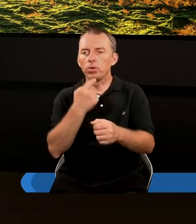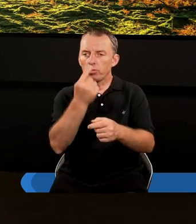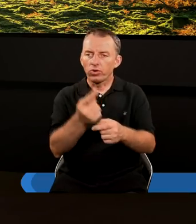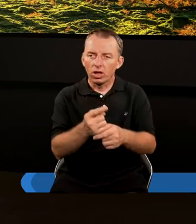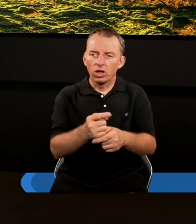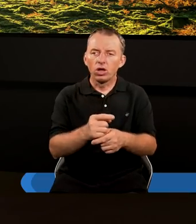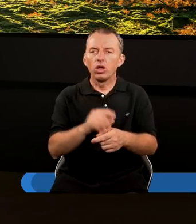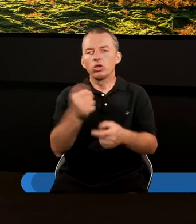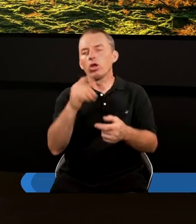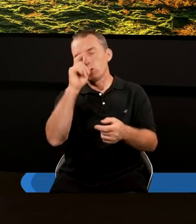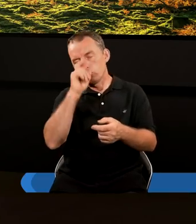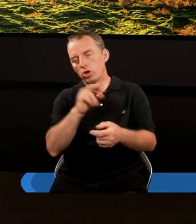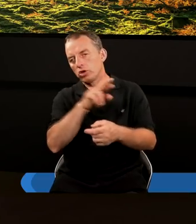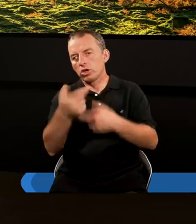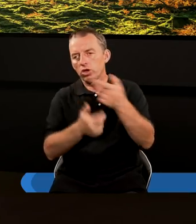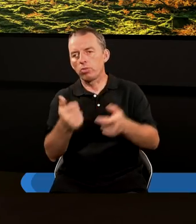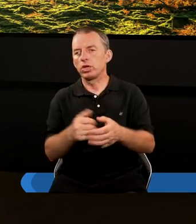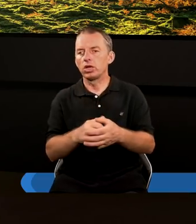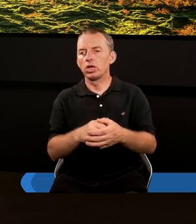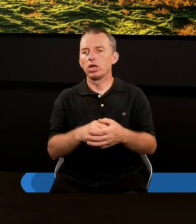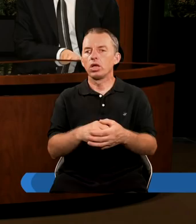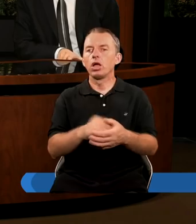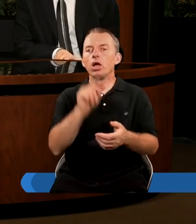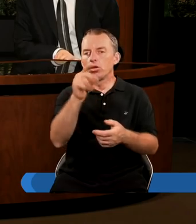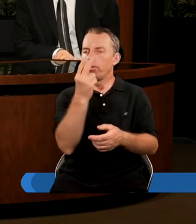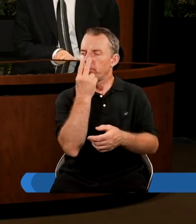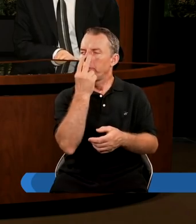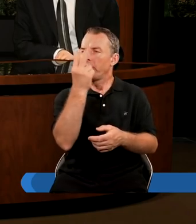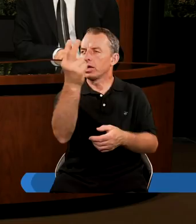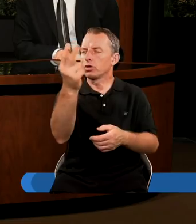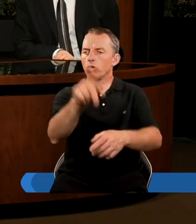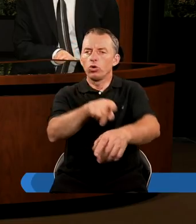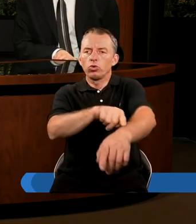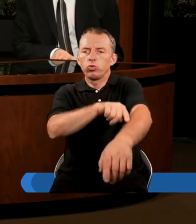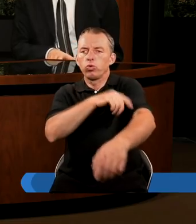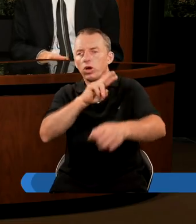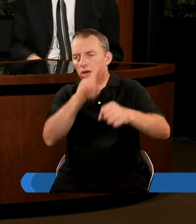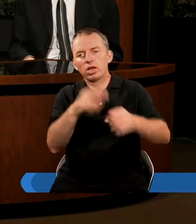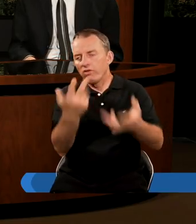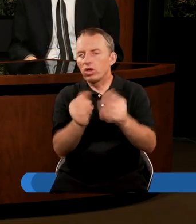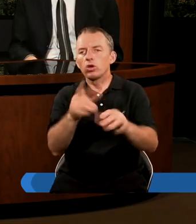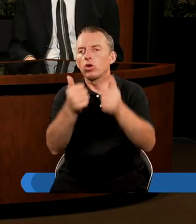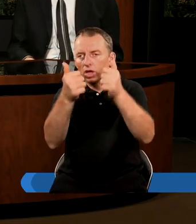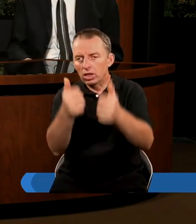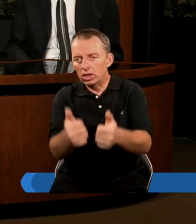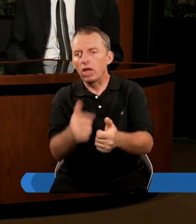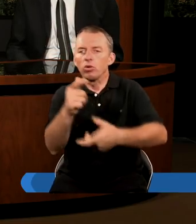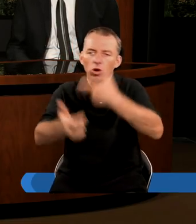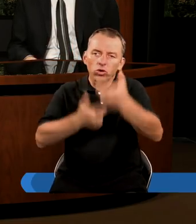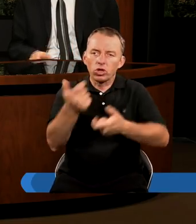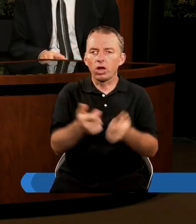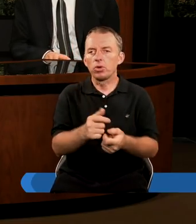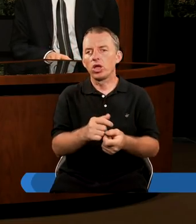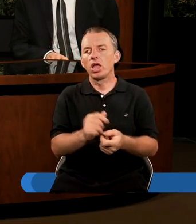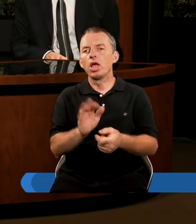że w więzieniu może pewien Bogu złorzeczyć. Ale on patrzył długoterminowo, że nieważne, co mu mogą zrobić.